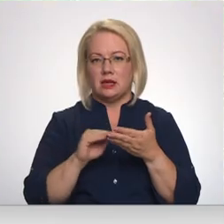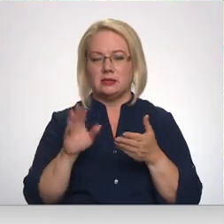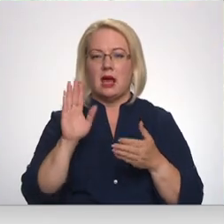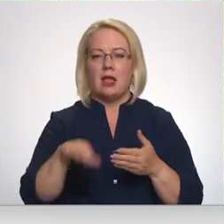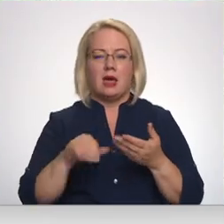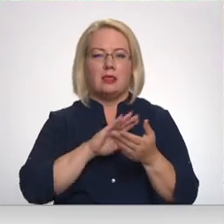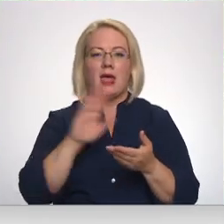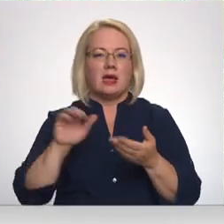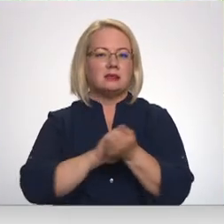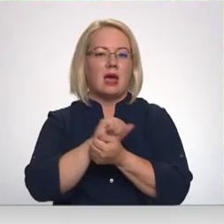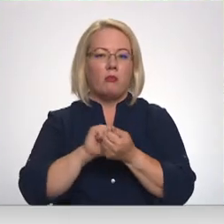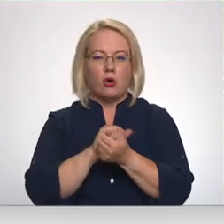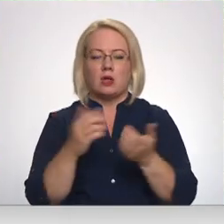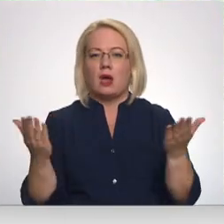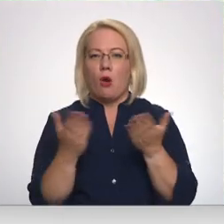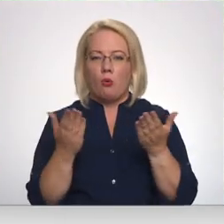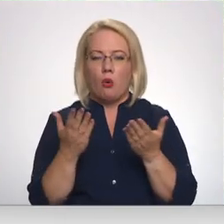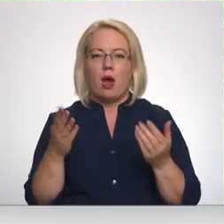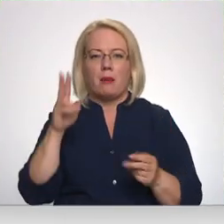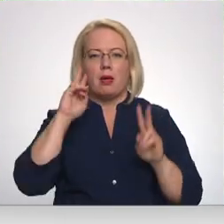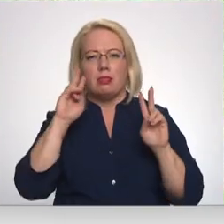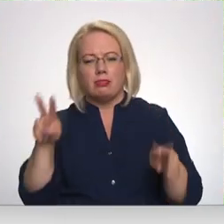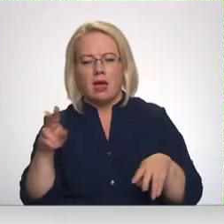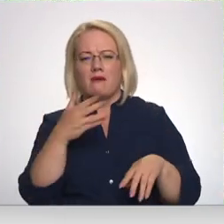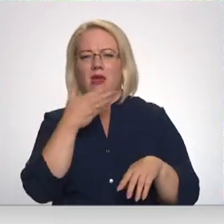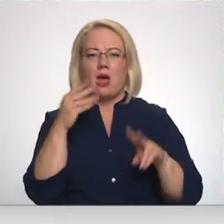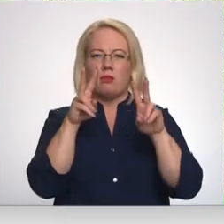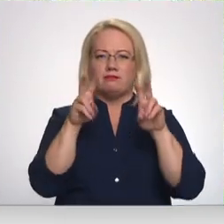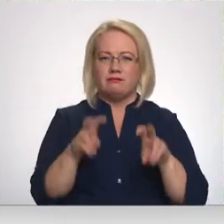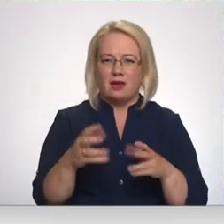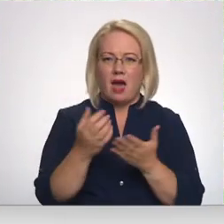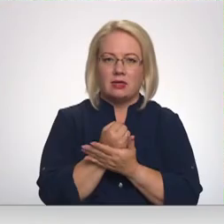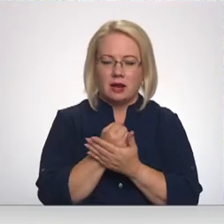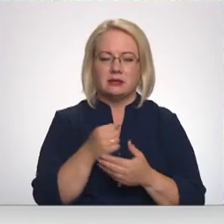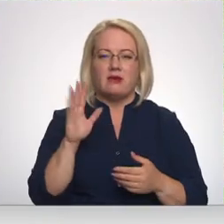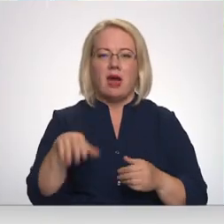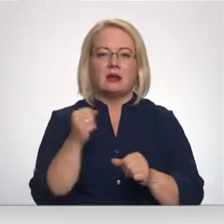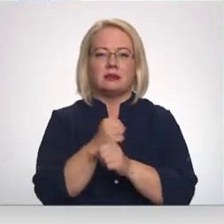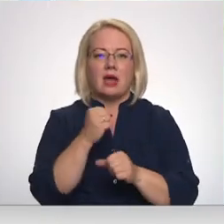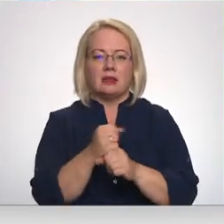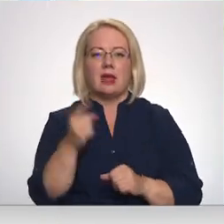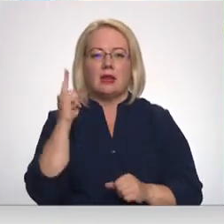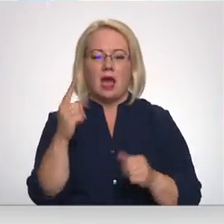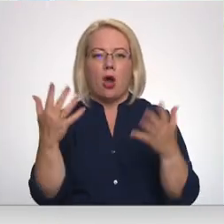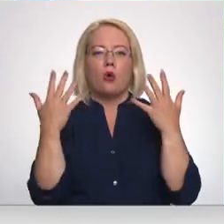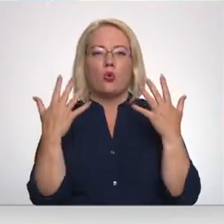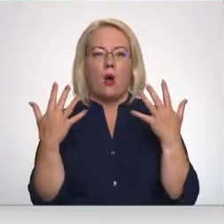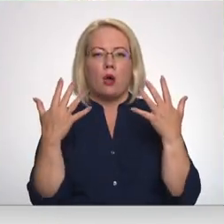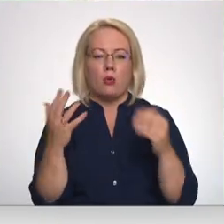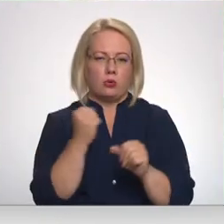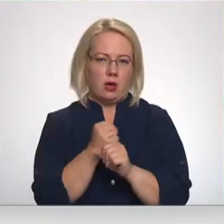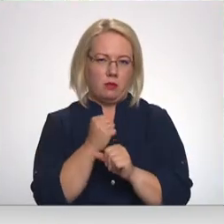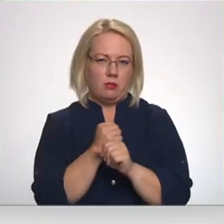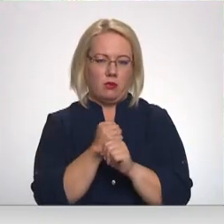nepasabojātu kaut ko tādu, ko mēs vēl nezinām, vai kas nav uziec vai tam līdzīgi, šeit drīk strādāt tikai ar rokas darbi instrumentiem.